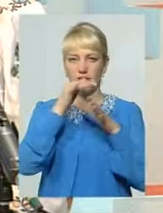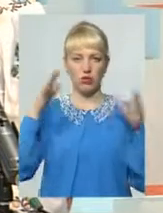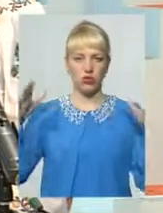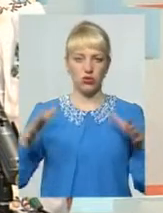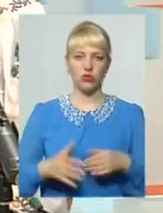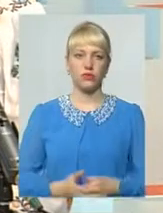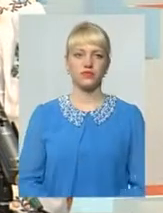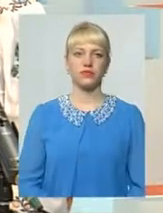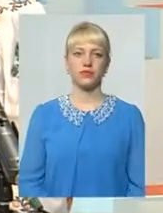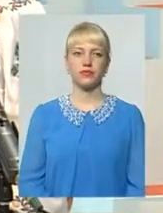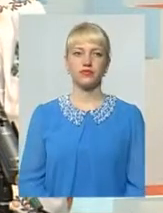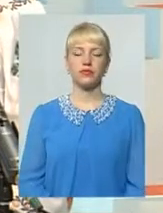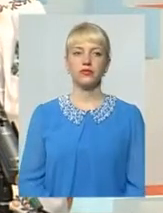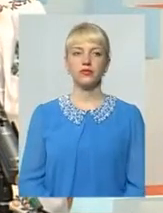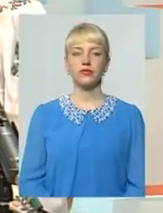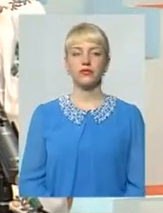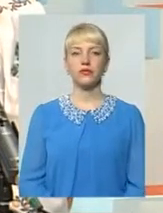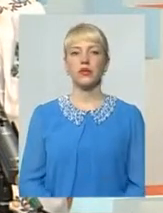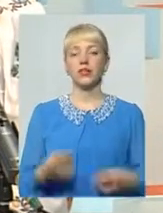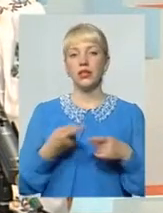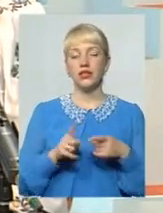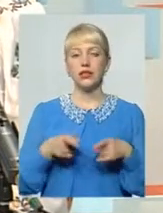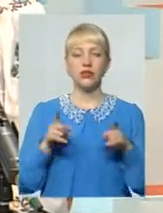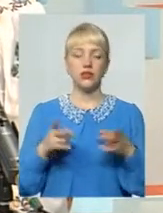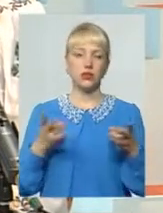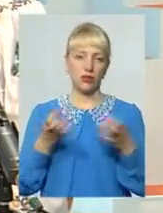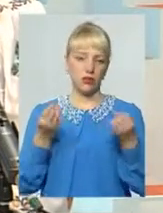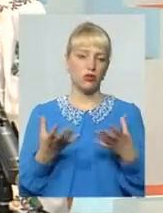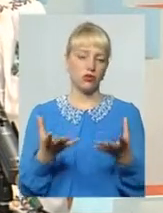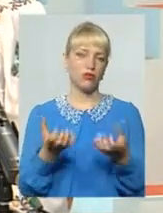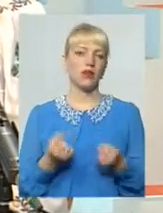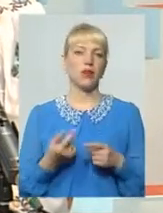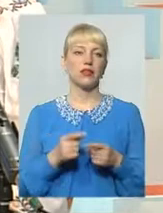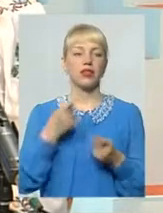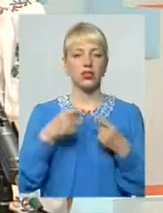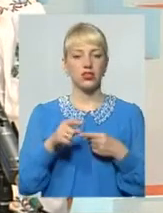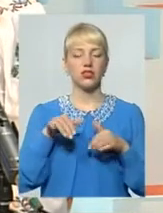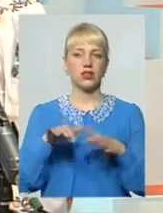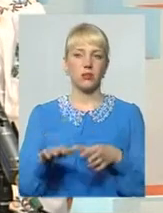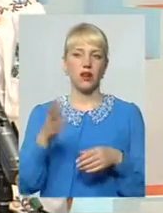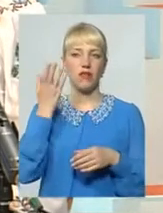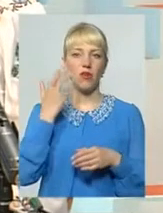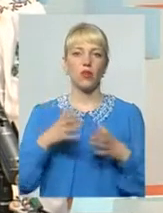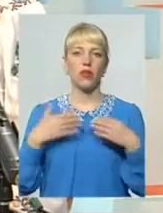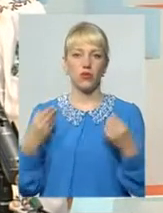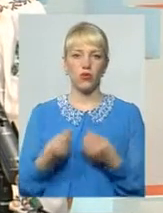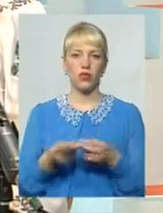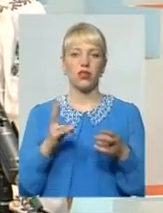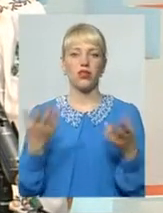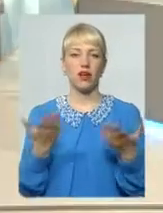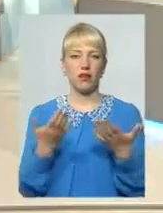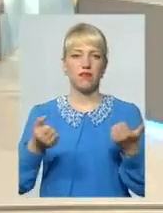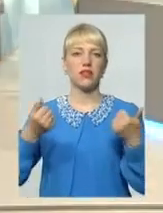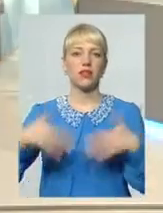бути там І це дійсно просто треба приймати Інша справа, що родині, яка втратила